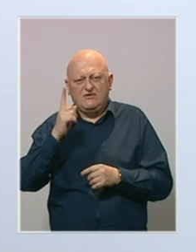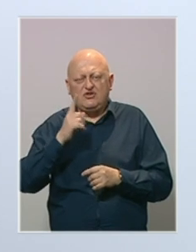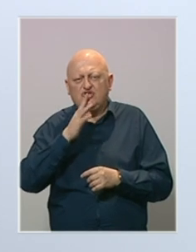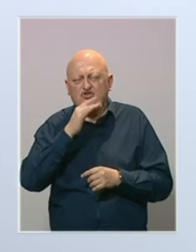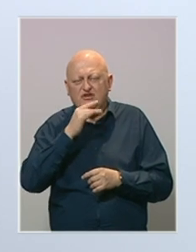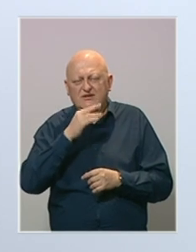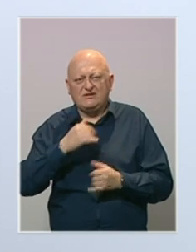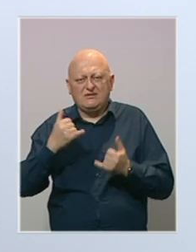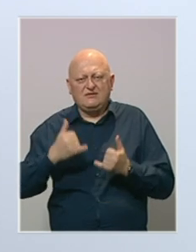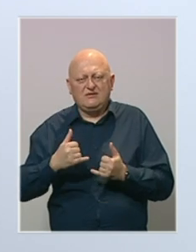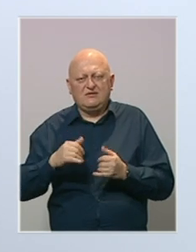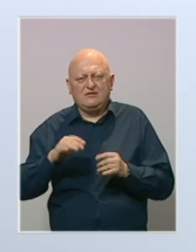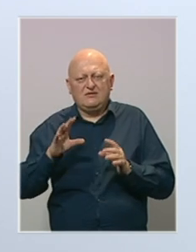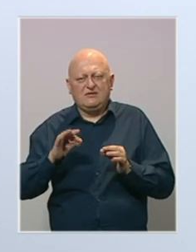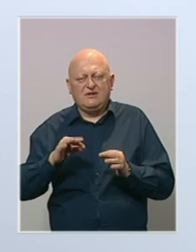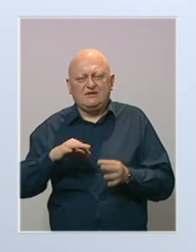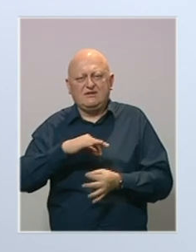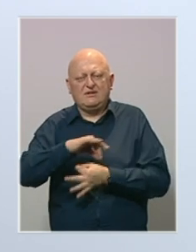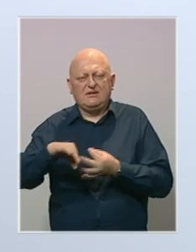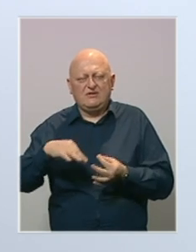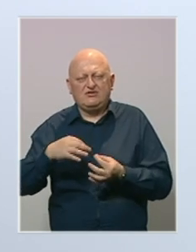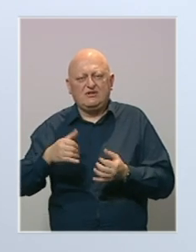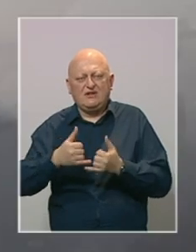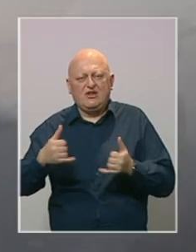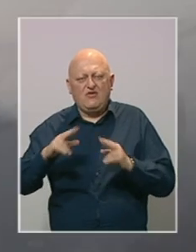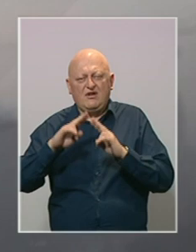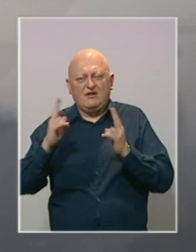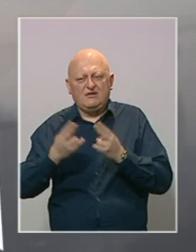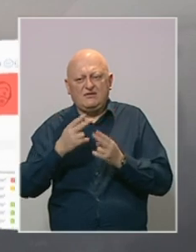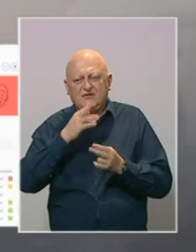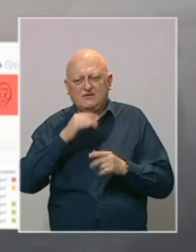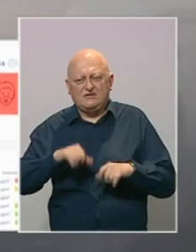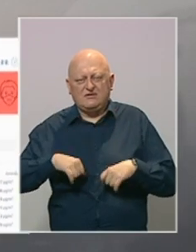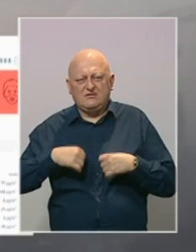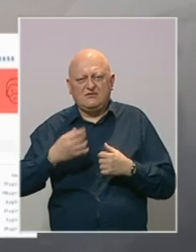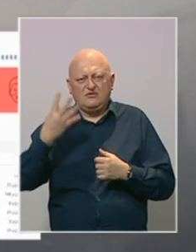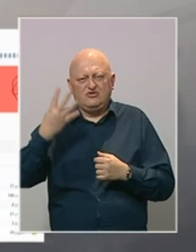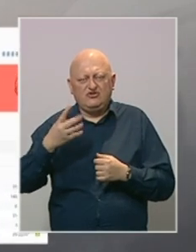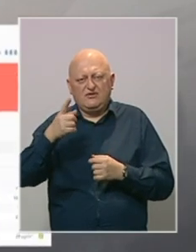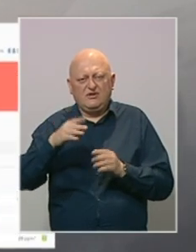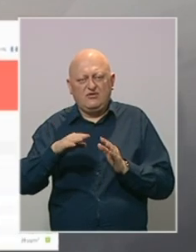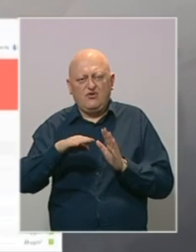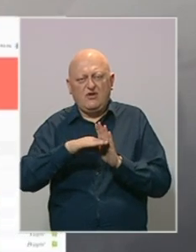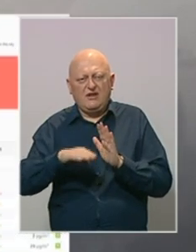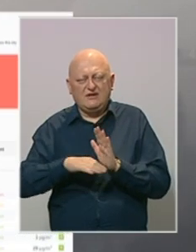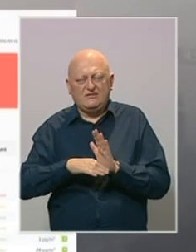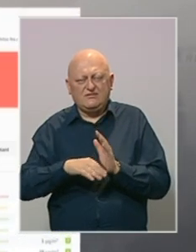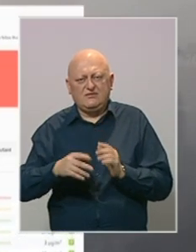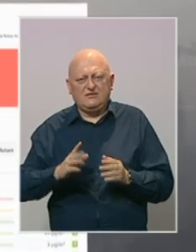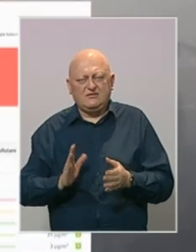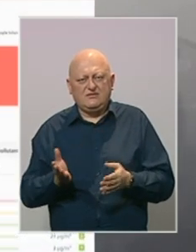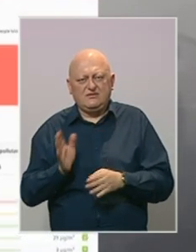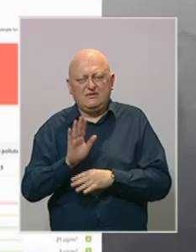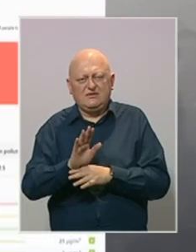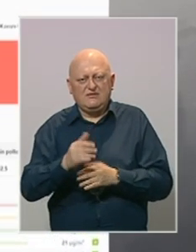Sarajevo, danas među deset najzagađanijih gradova svijeta. Sarajevo jutro zbilo čak četvrto na toj ljestvici, a ispred su bili